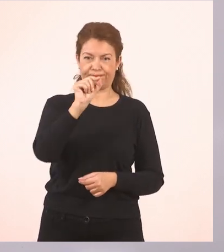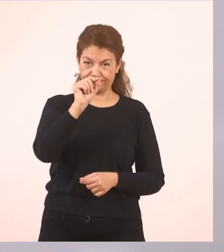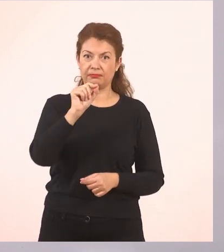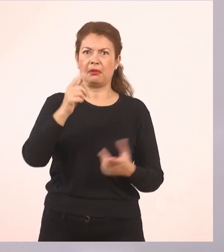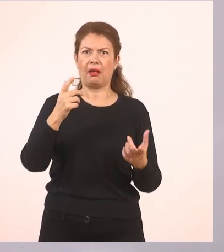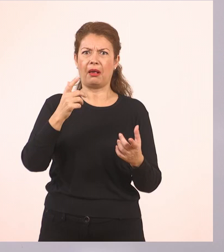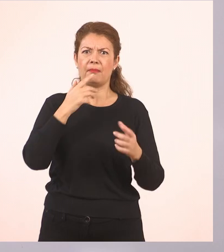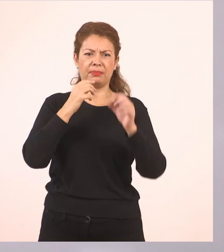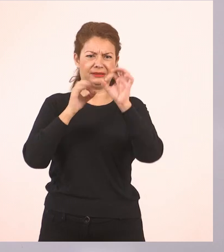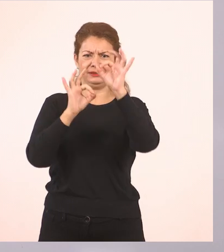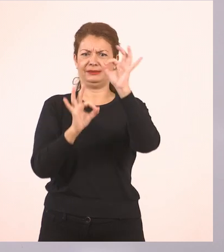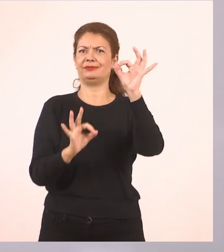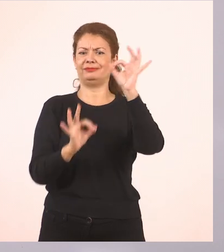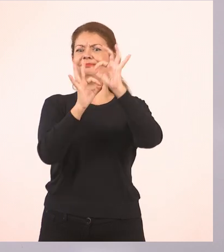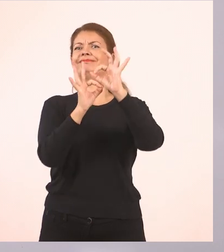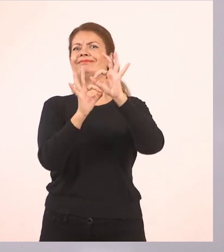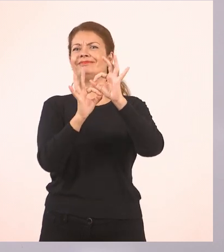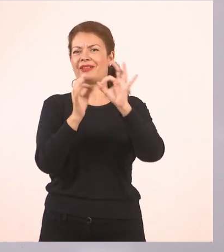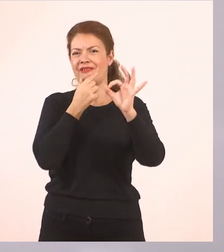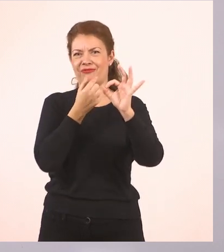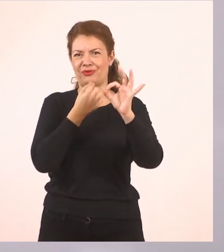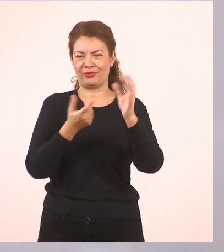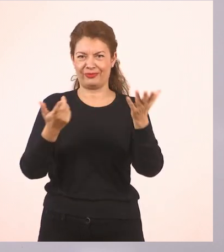ένα κάτω ενωμένα στη μέση.